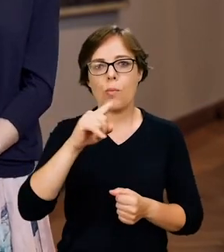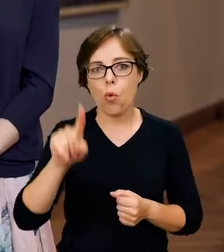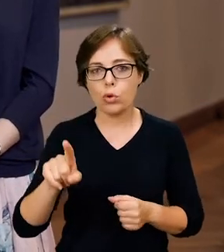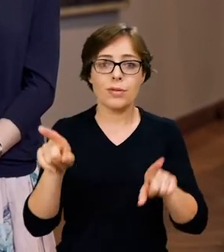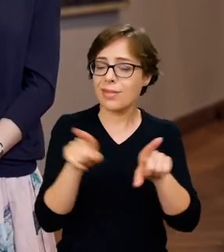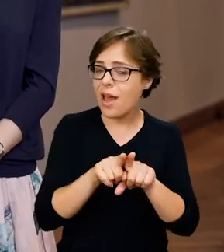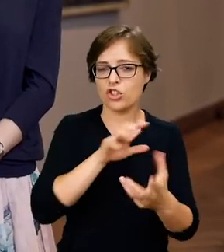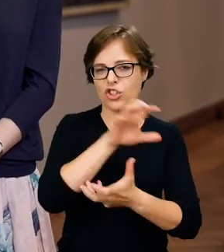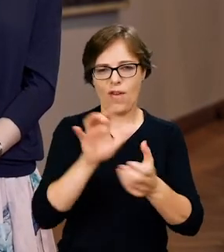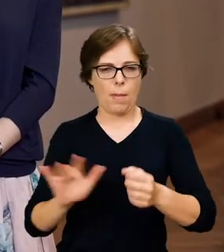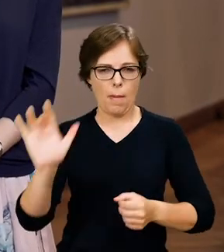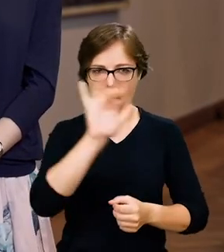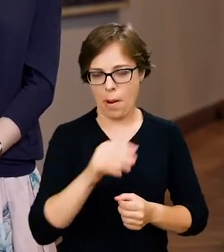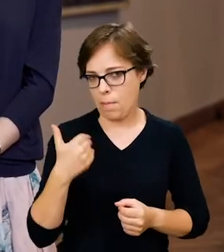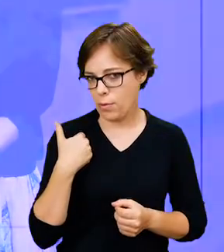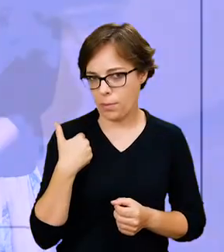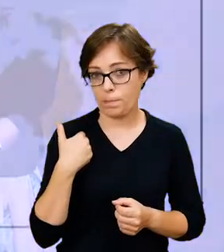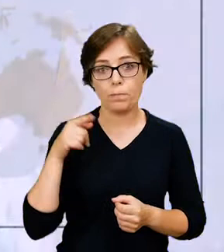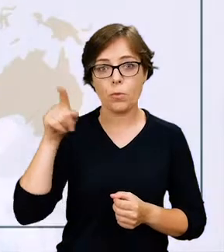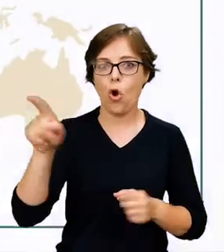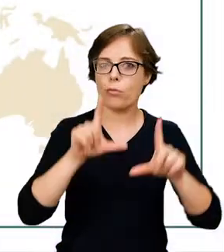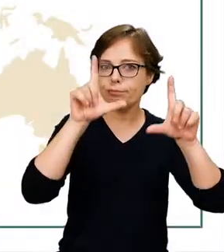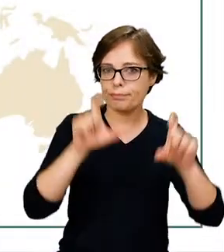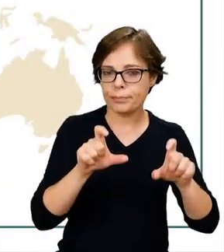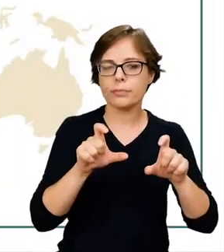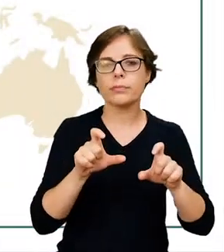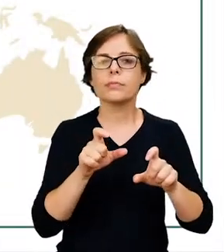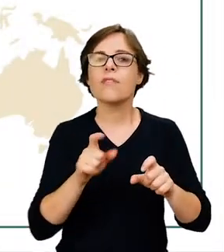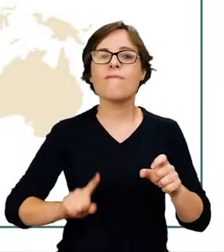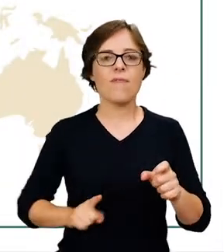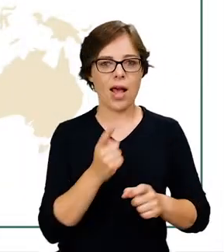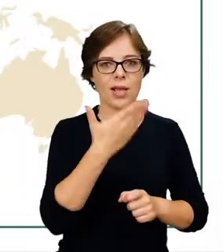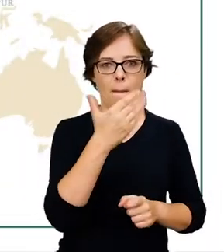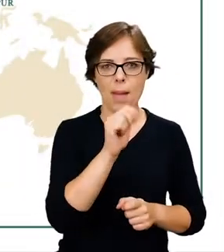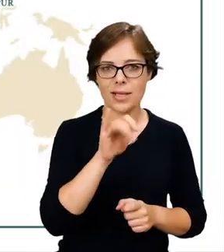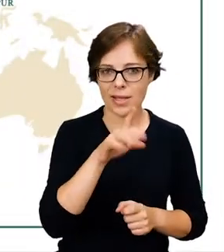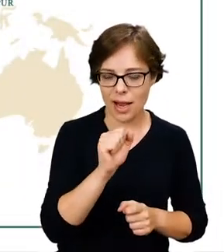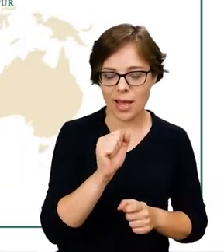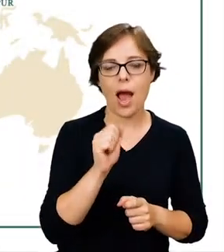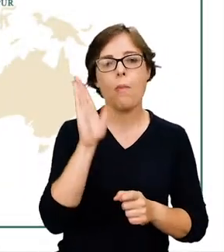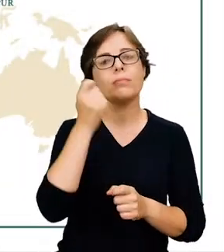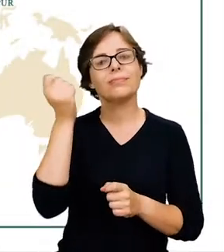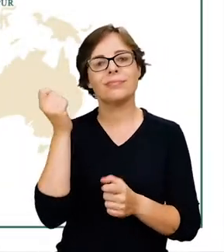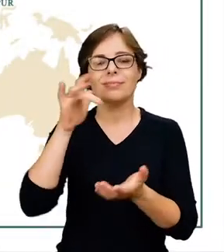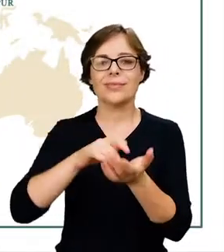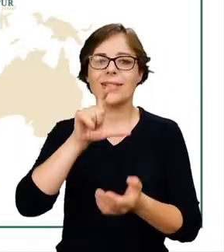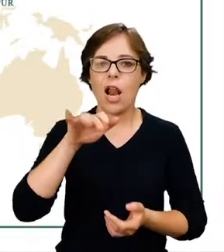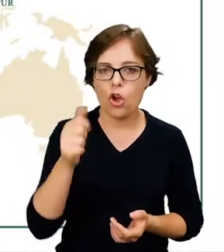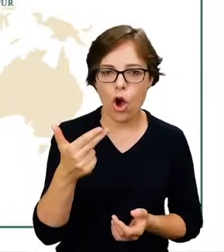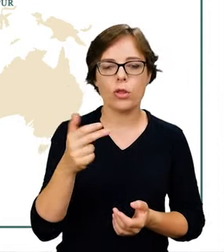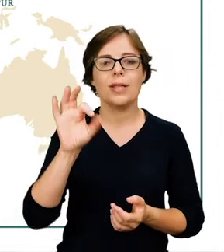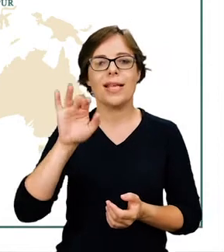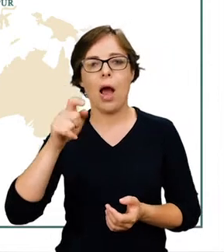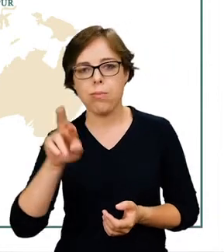i dookoła świata. Wyruszył z Marsylii przez Ceylon, Singapur,